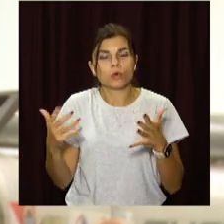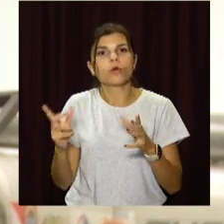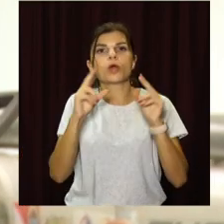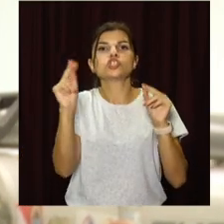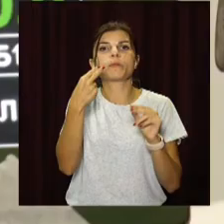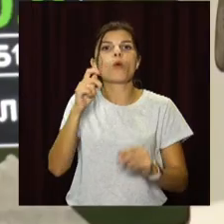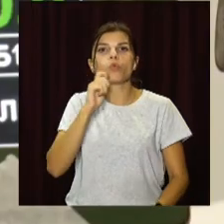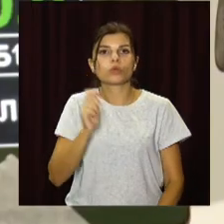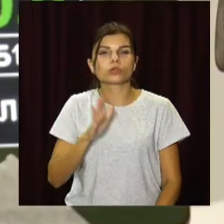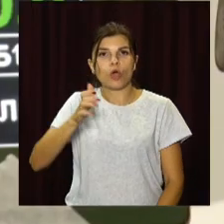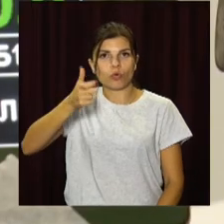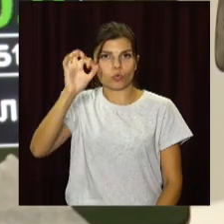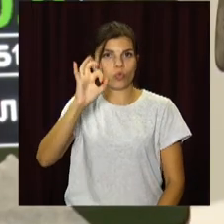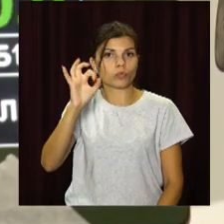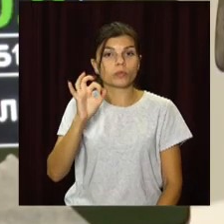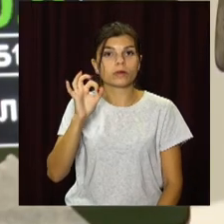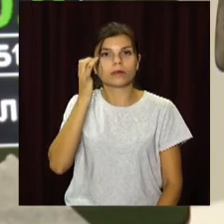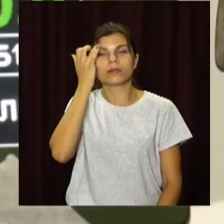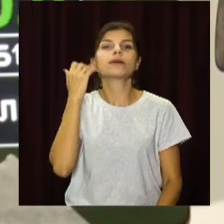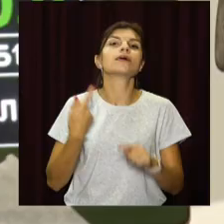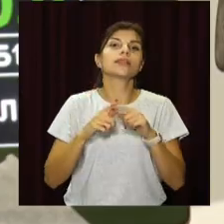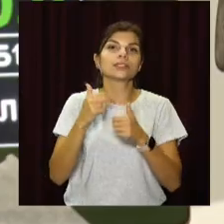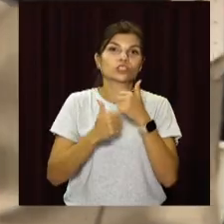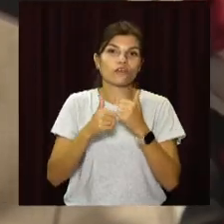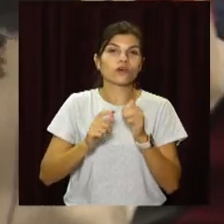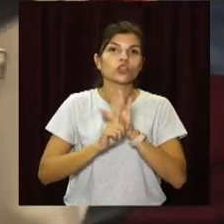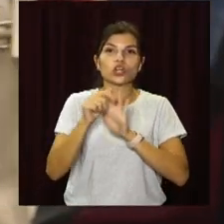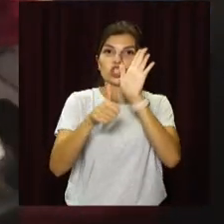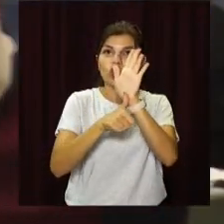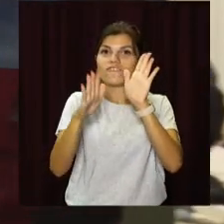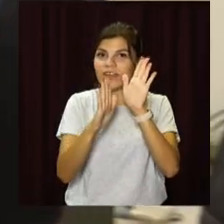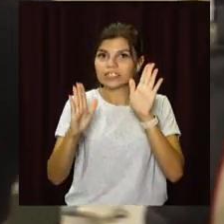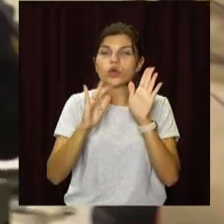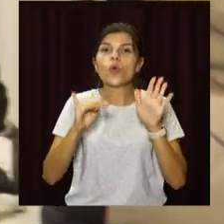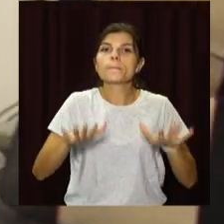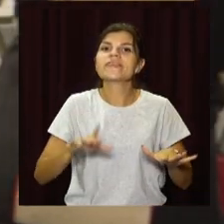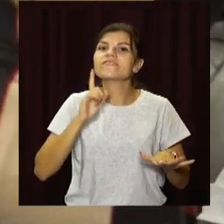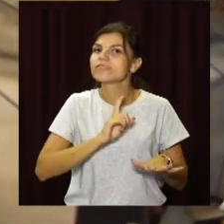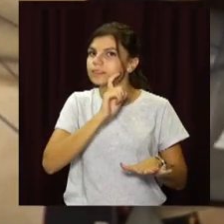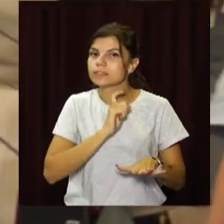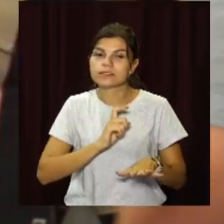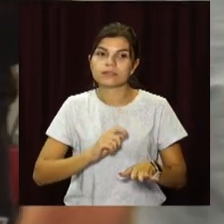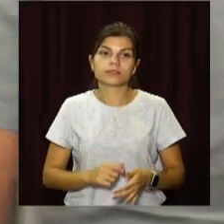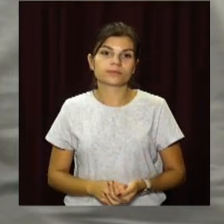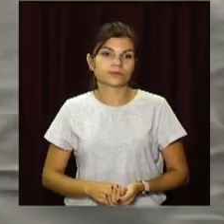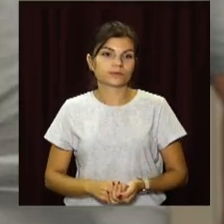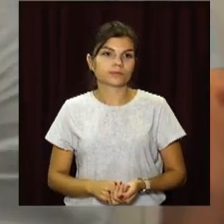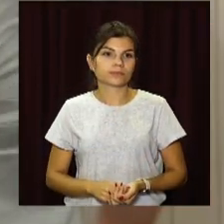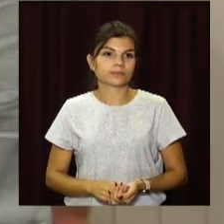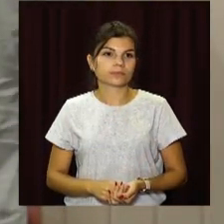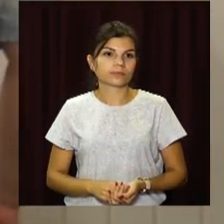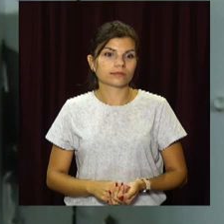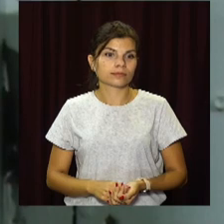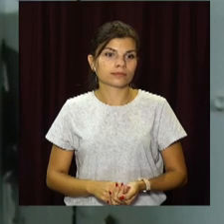на Чемпіонат України з кульової стрільби. Ці змагання розпочнуться 6 вересня у Вінниці. В'ячеслав Куліш, Василь Самовар,